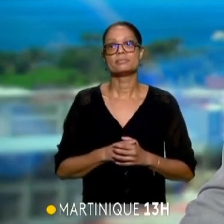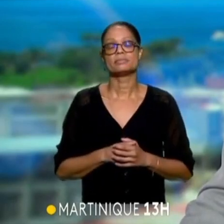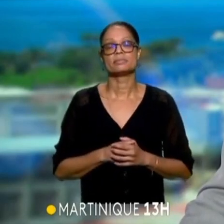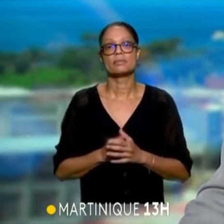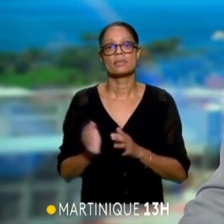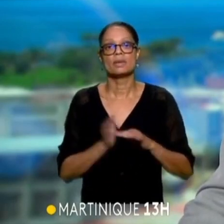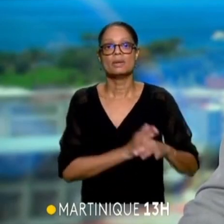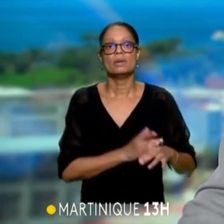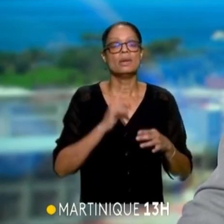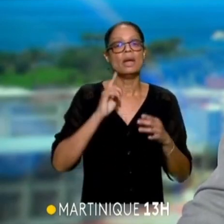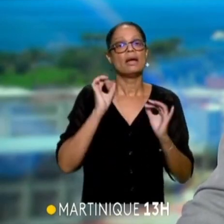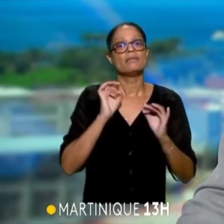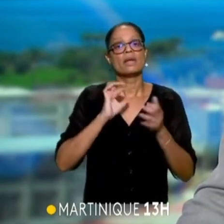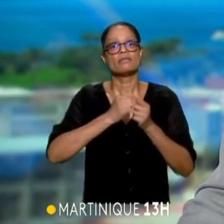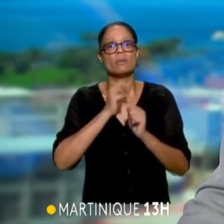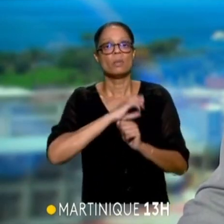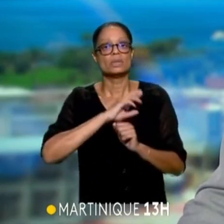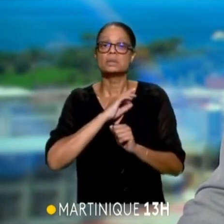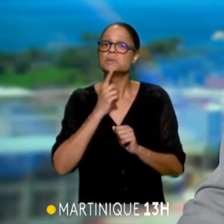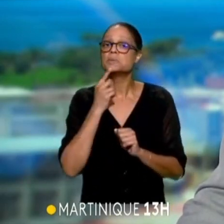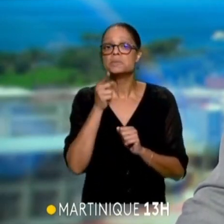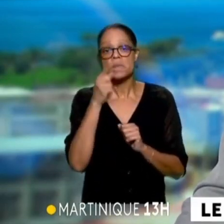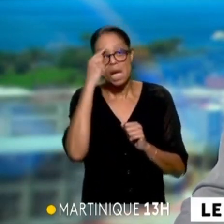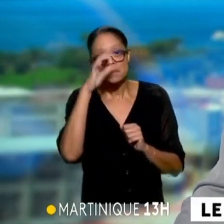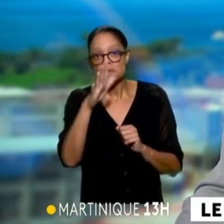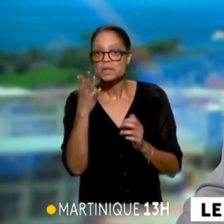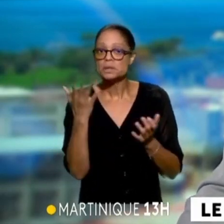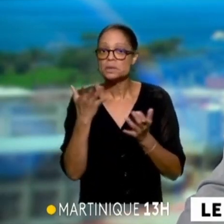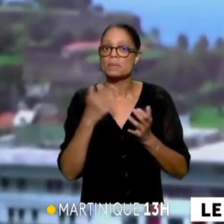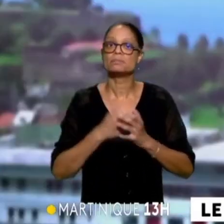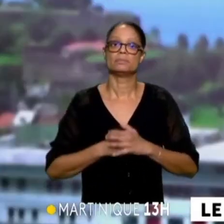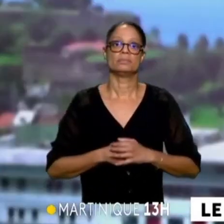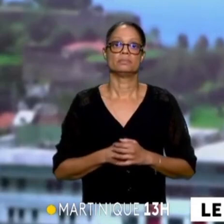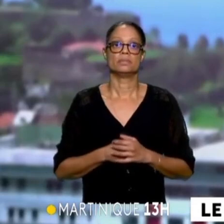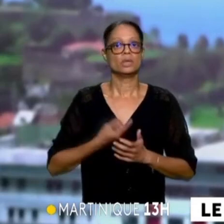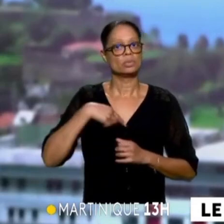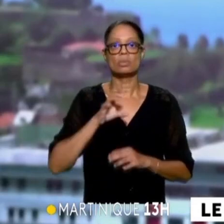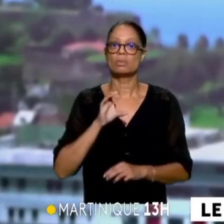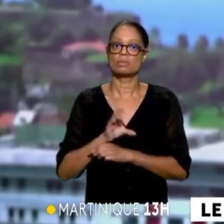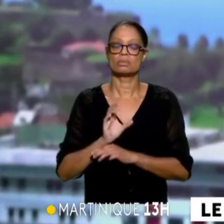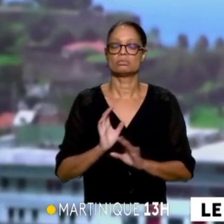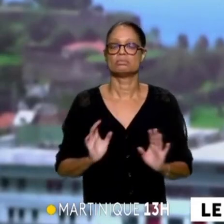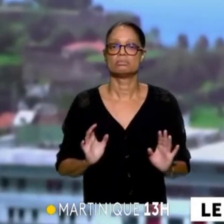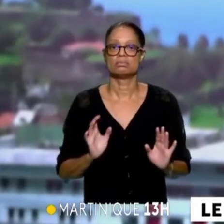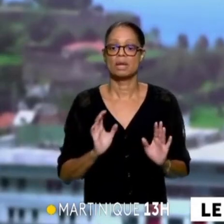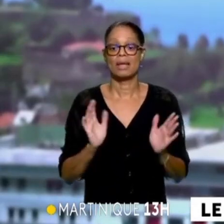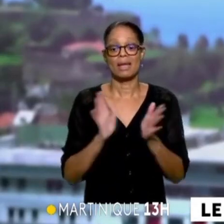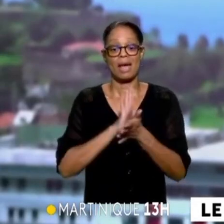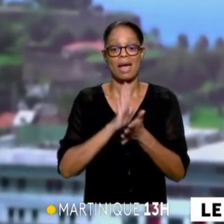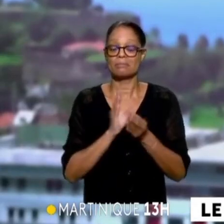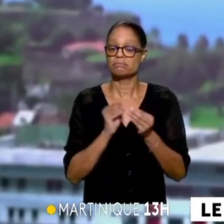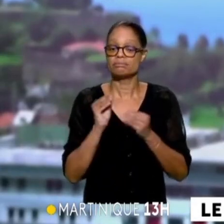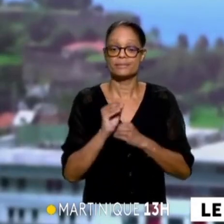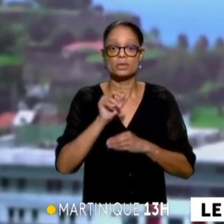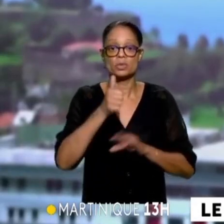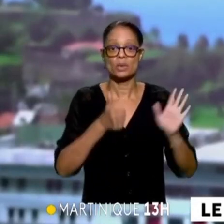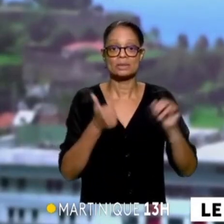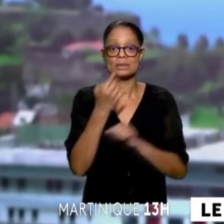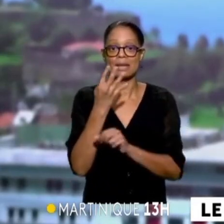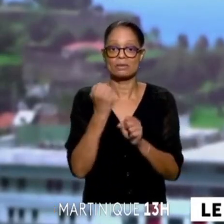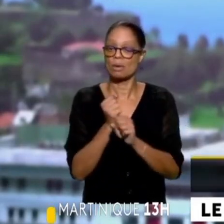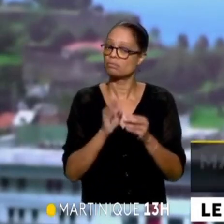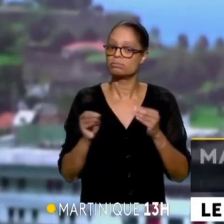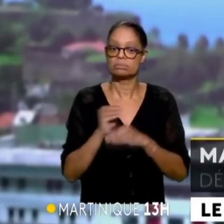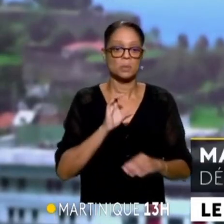la réforme des retraites. Alors quel est le positionnement, Manuel Bompard, justement sur ce dossier ? On est totalement opposé au report de l'âge de départ à la retraite à 64 ans.'est une